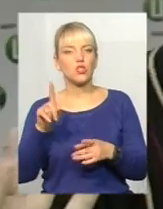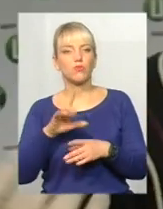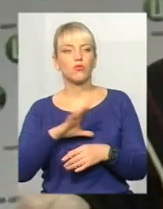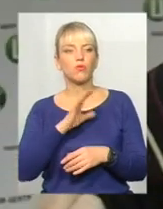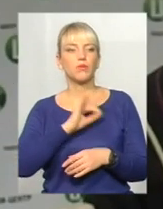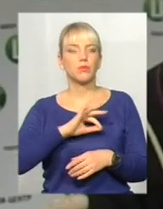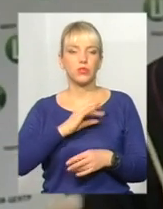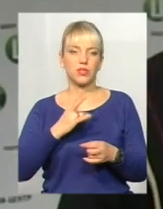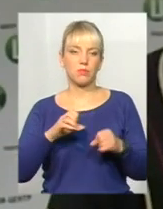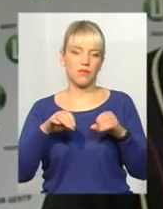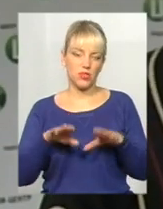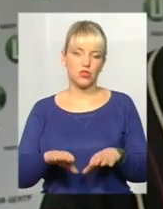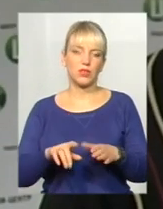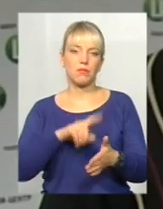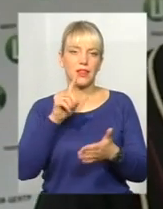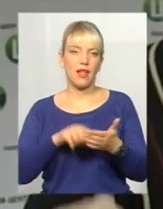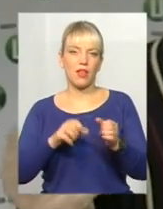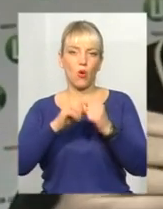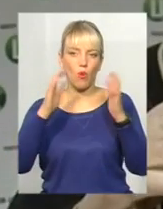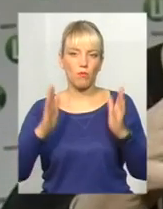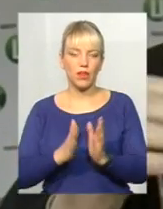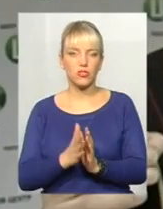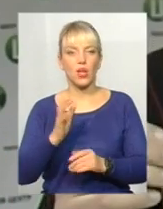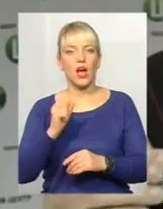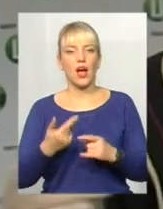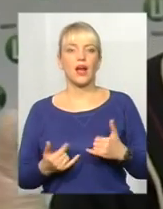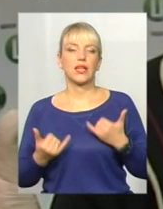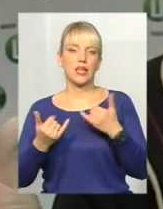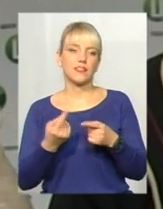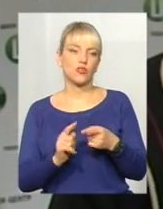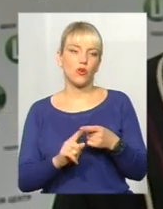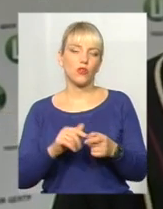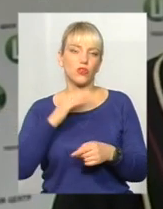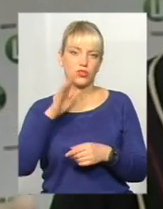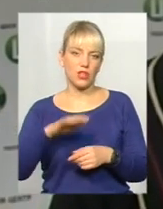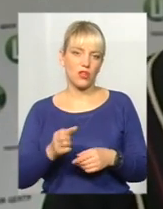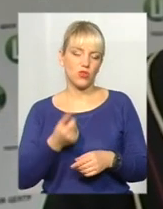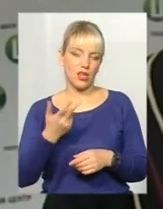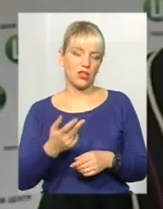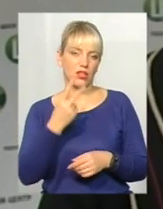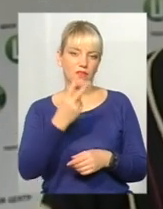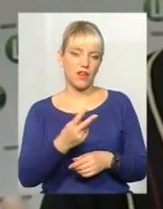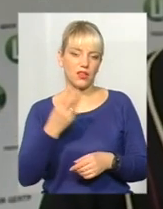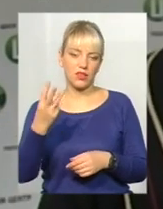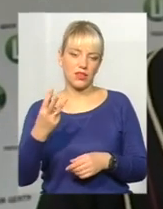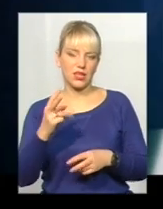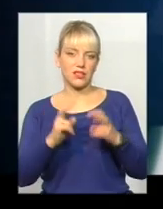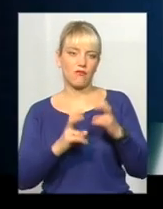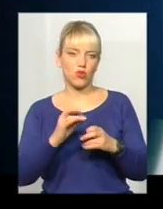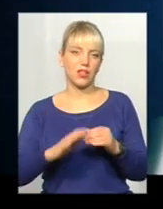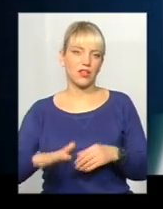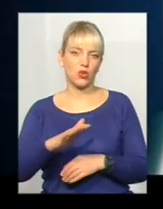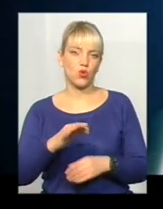потрібно вирішувати питання комплексно. А для цього достатньо декілька, два-три заводи на територію області.